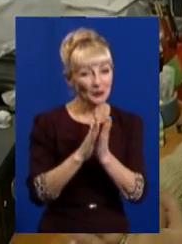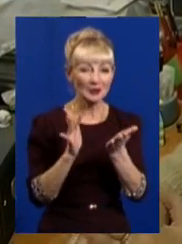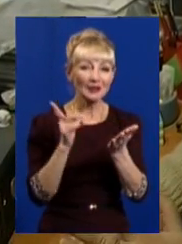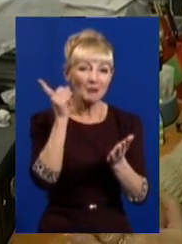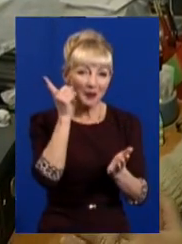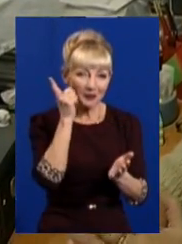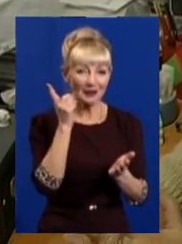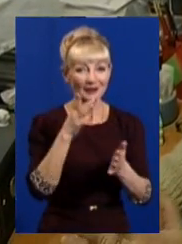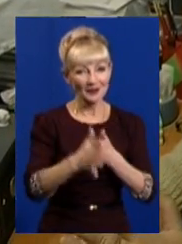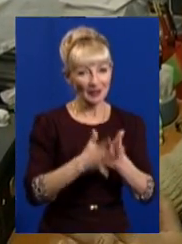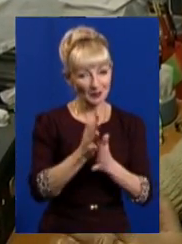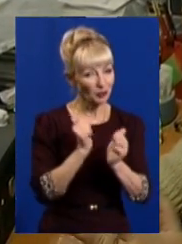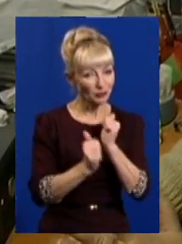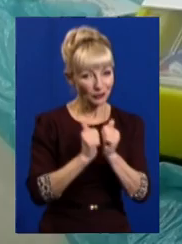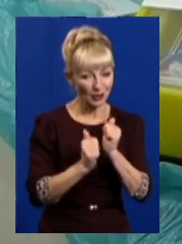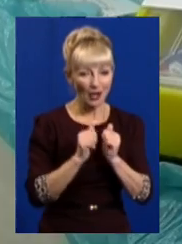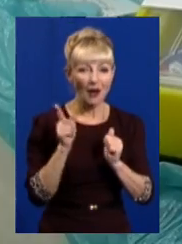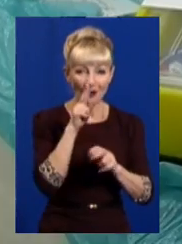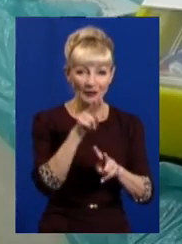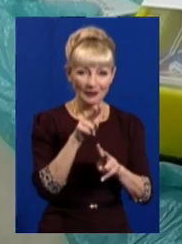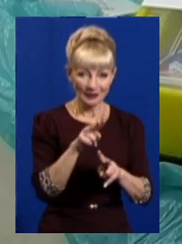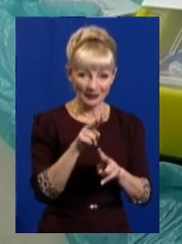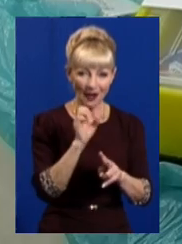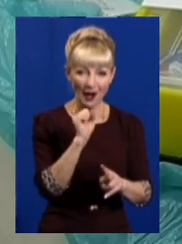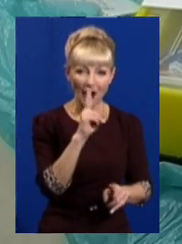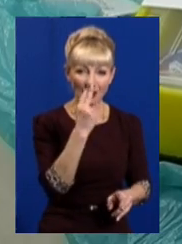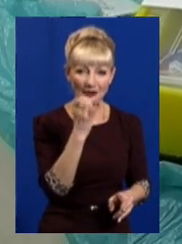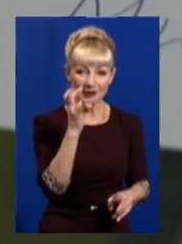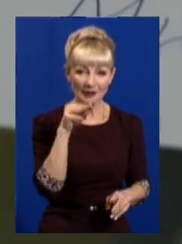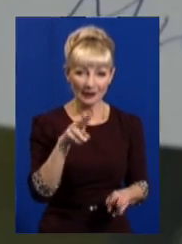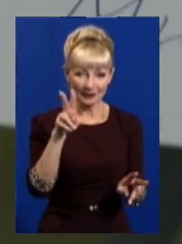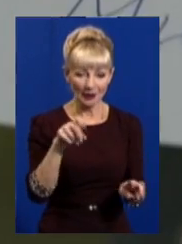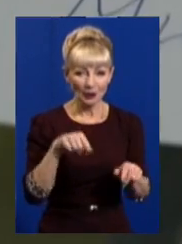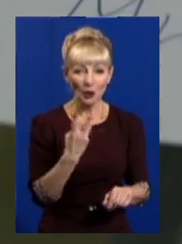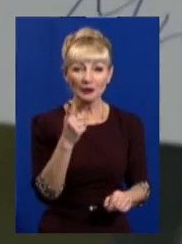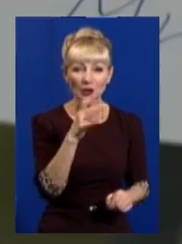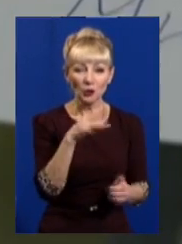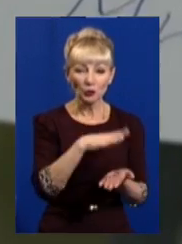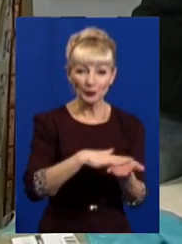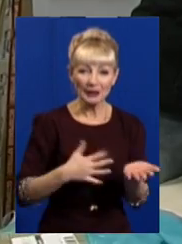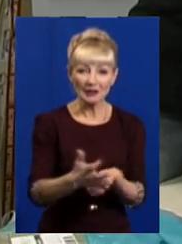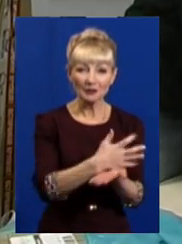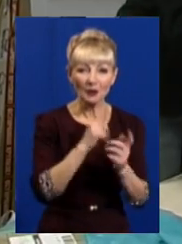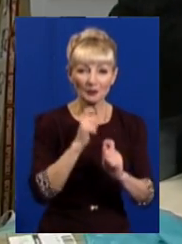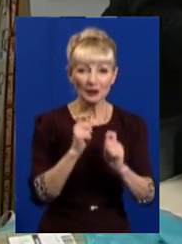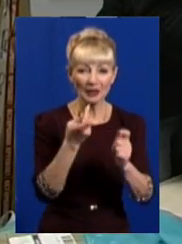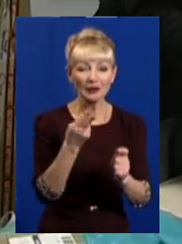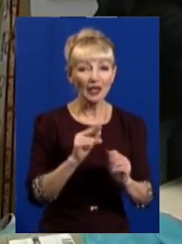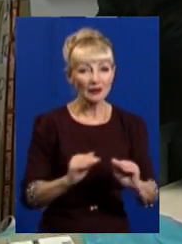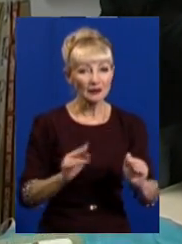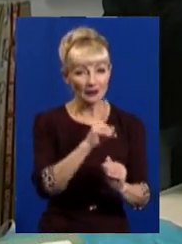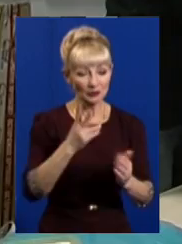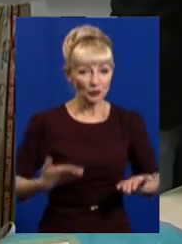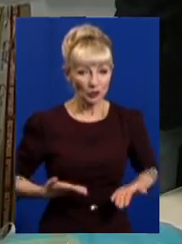каже Євгенія Лавінштейн. Вона – координаторка акцентру. Саме тут третій рік поспіль збирають подарунки для дітей, які живуть на Донбазі у